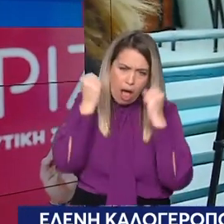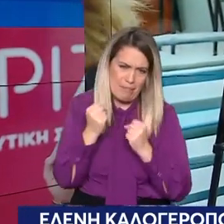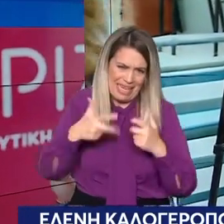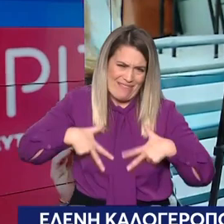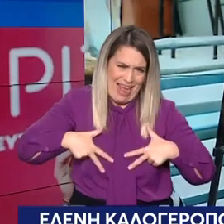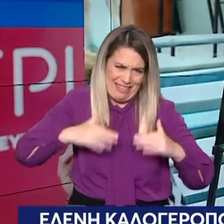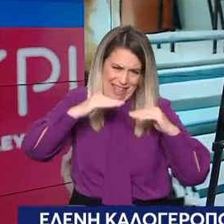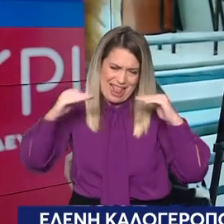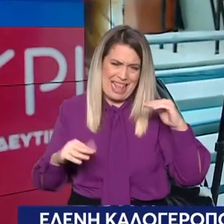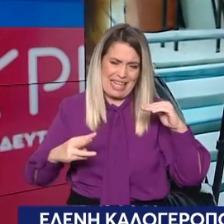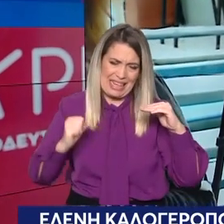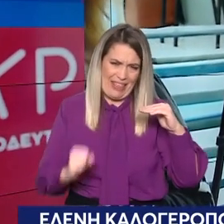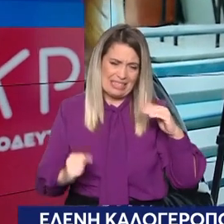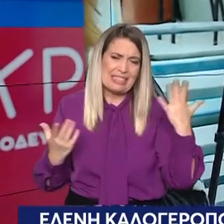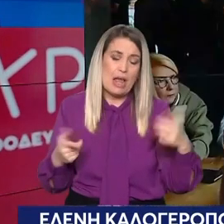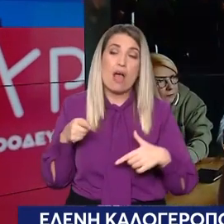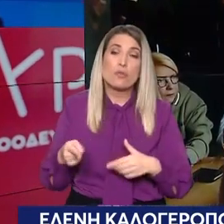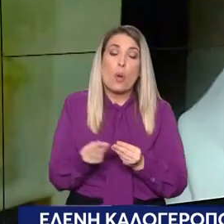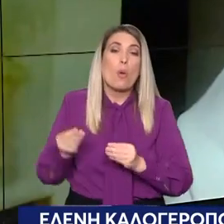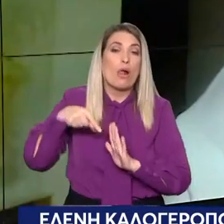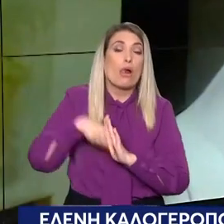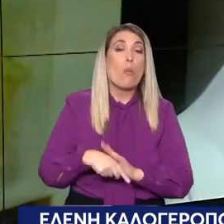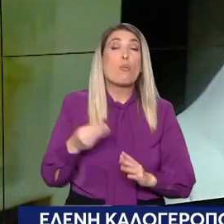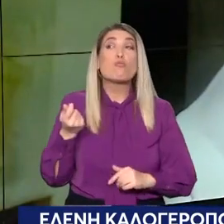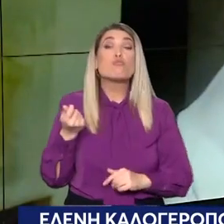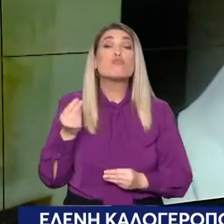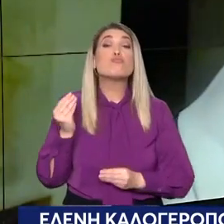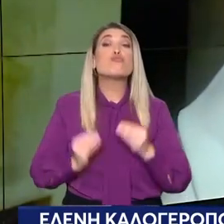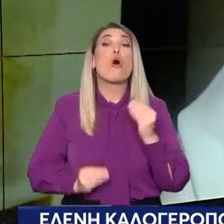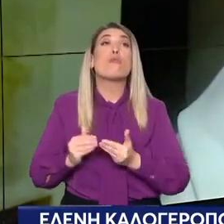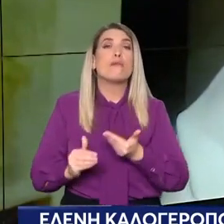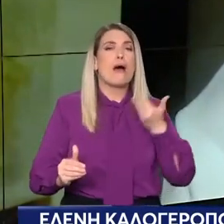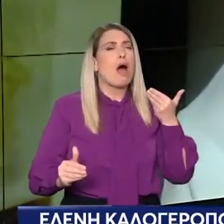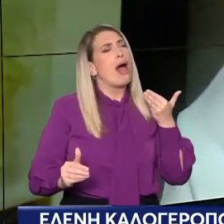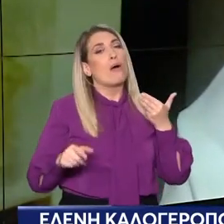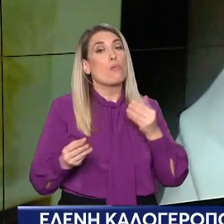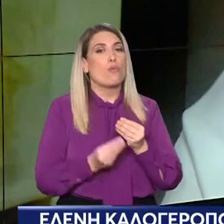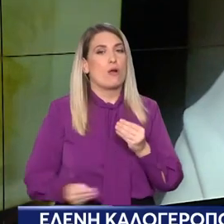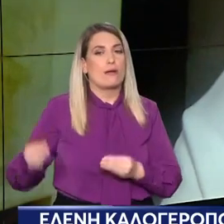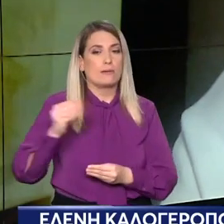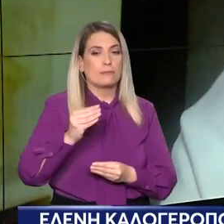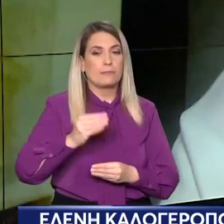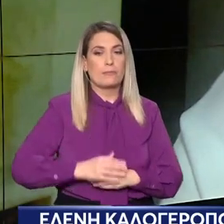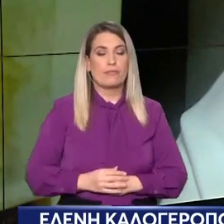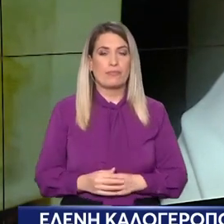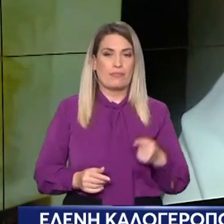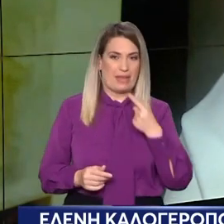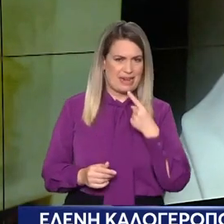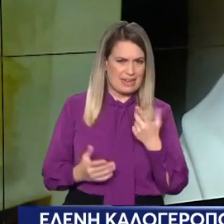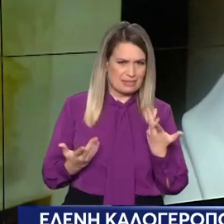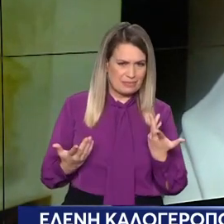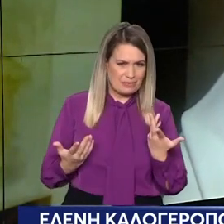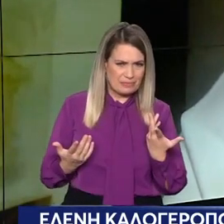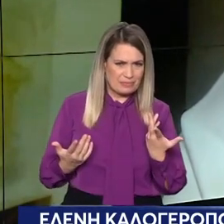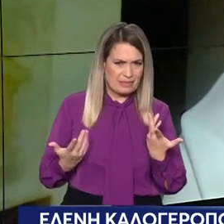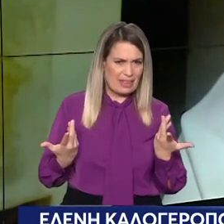αντιμετωπίζει πολύ μεγαλύτερα προβλήματα από ό,τι αντιμετώπιζε. Άρα, δηλαδή, αν ο Κασελάκης δεν έβαζε δικά του χρήματα με τη